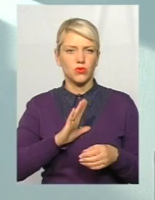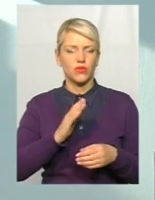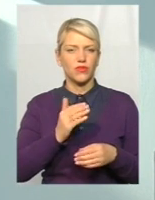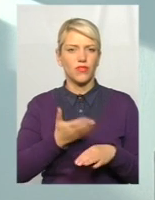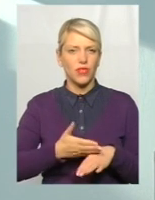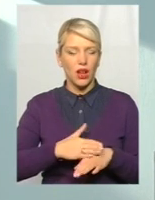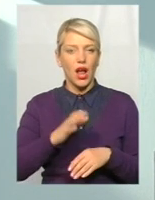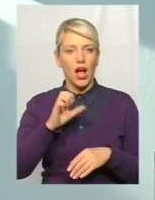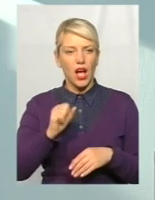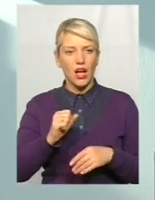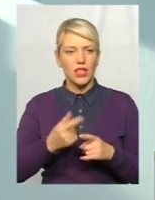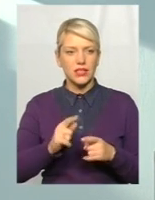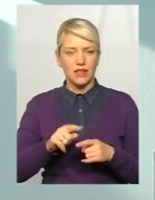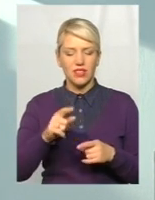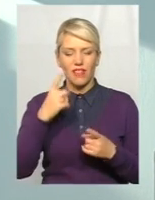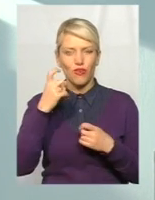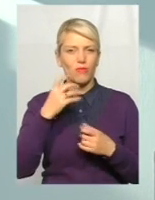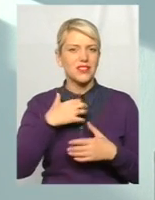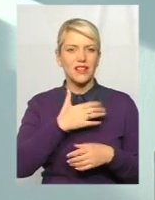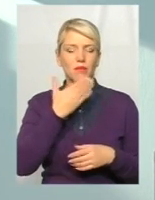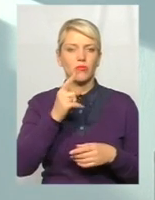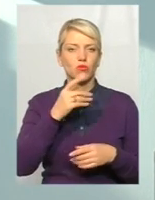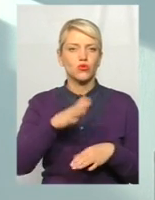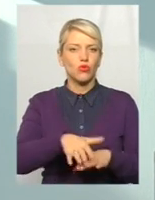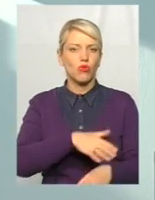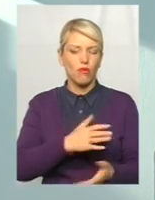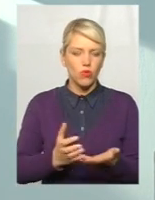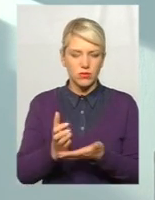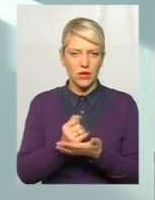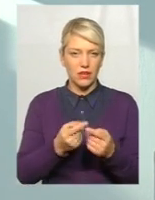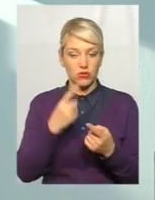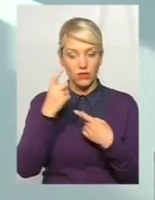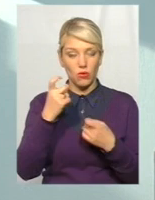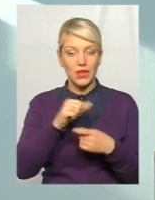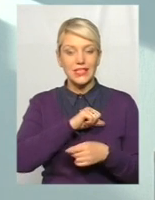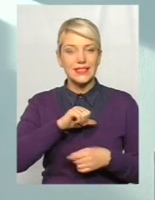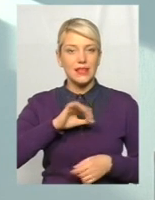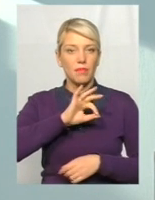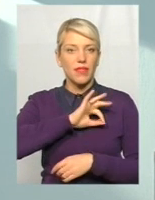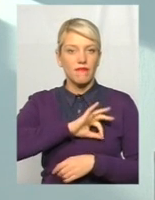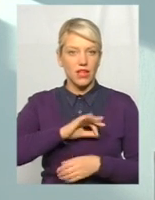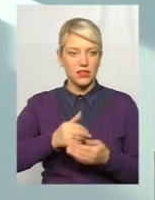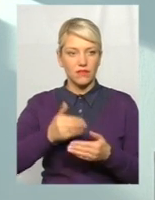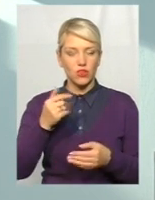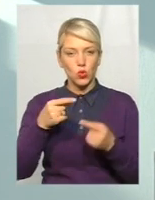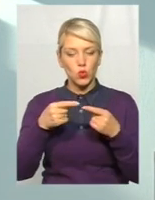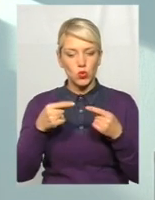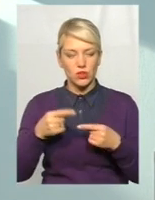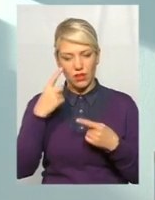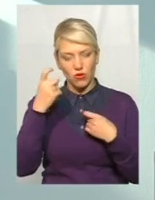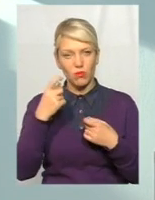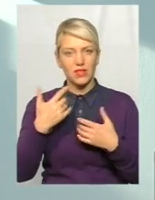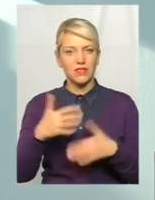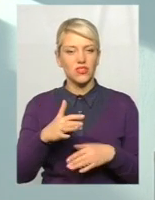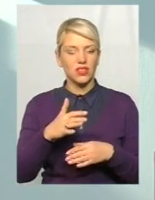коли в вже надалися францію, франція можна бути вже неактуальна, вона вже була застарілою. Відповідно, сам ефект від того, що на інформацію вже не тричався, вона вже